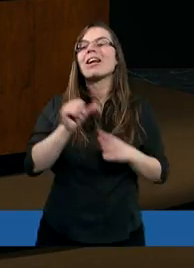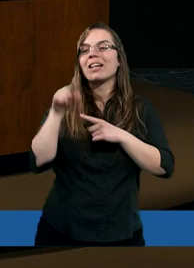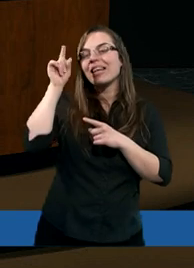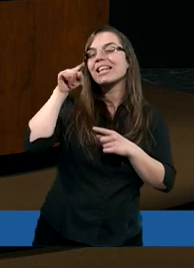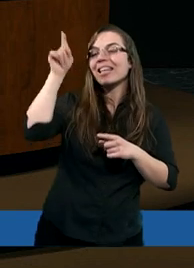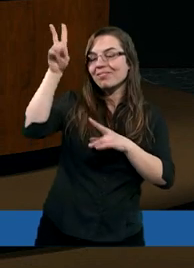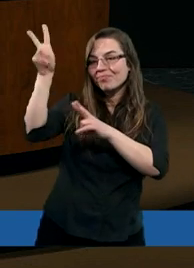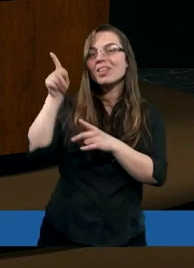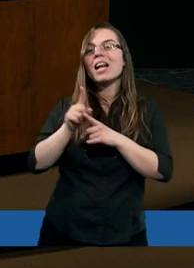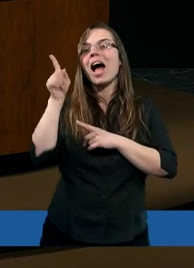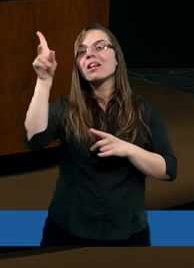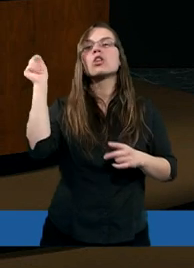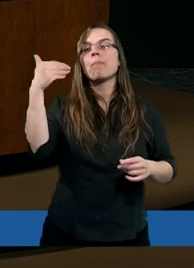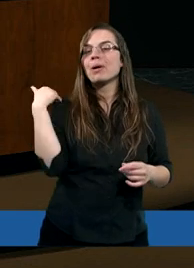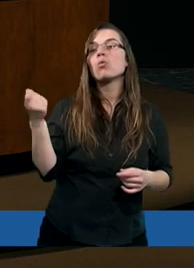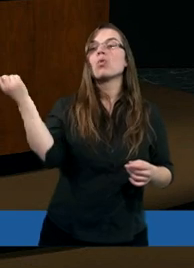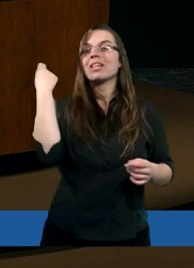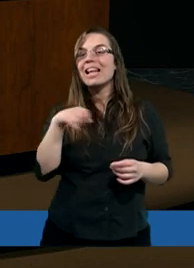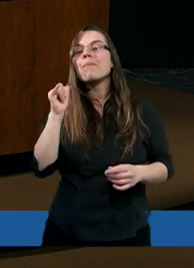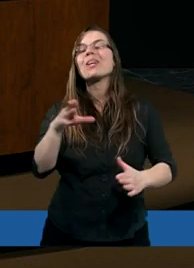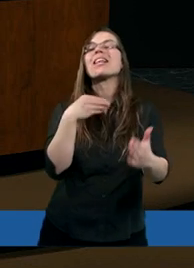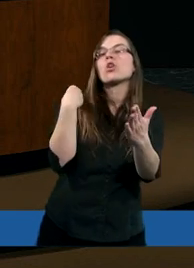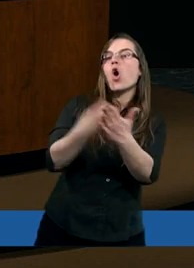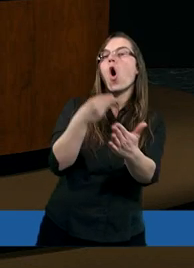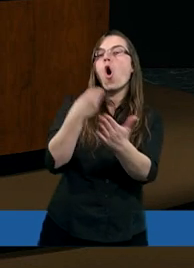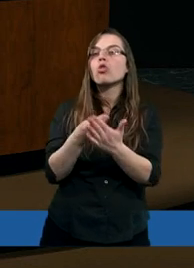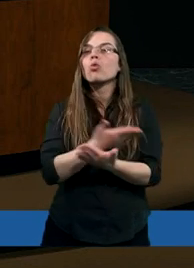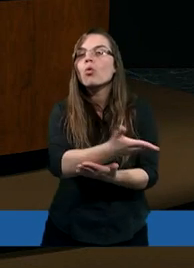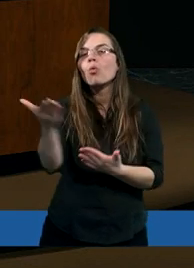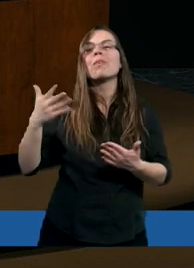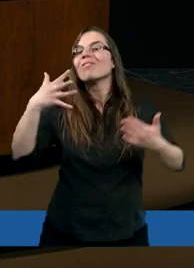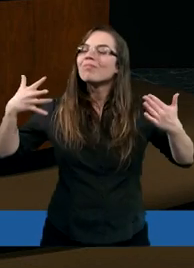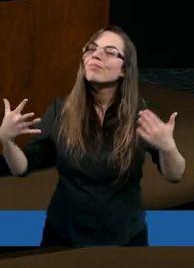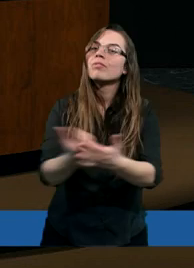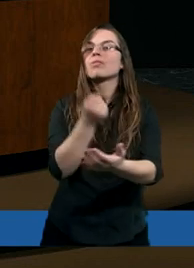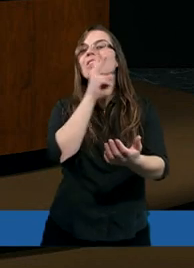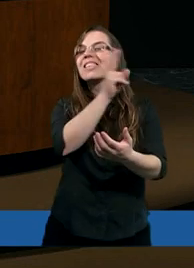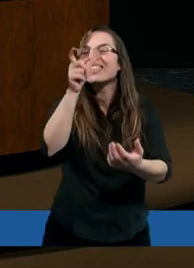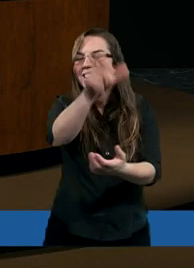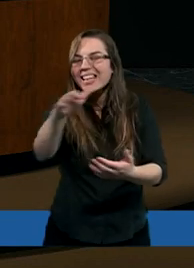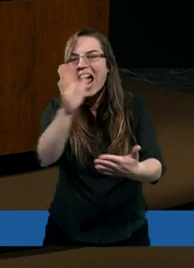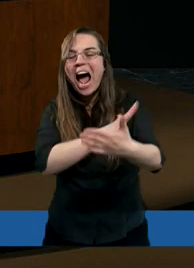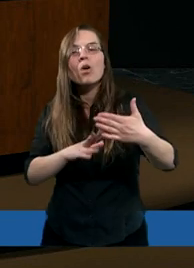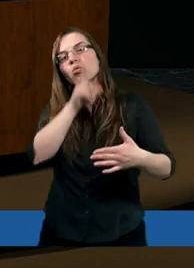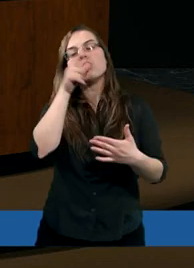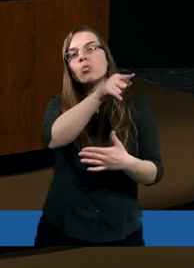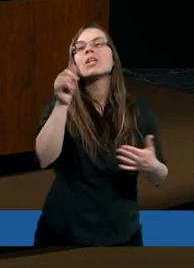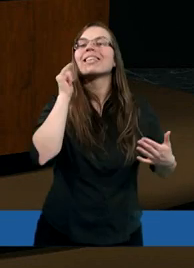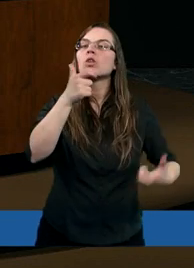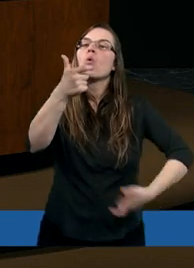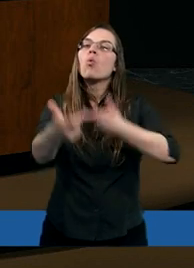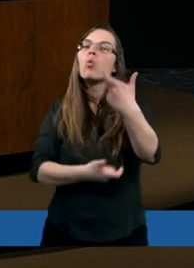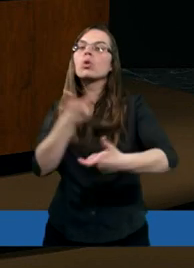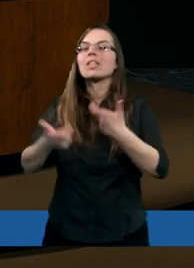za to, że był zabity i odkupił krwią swoją ludzi z każdego narodu i